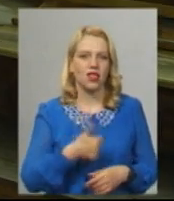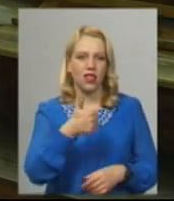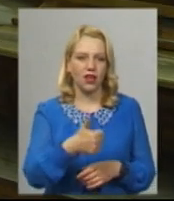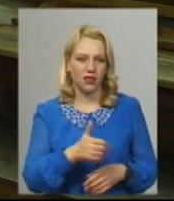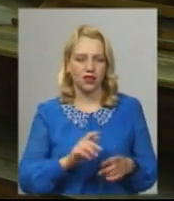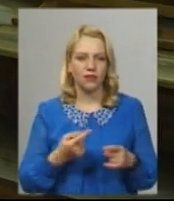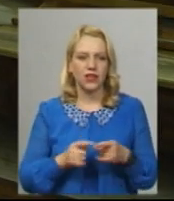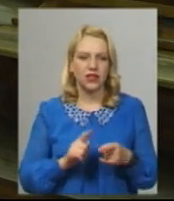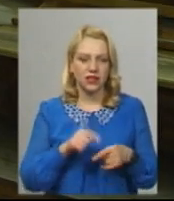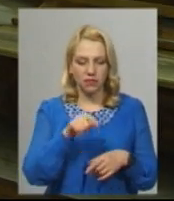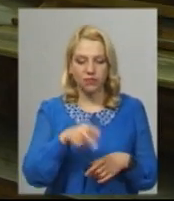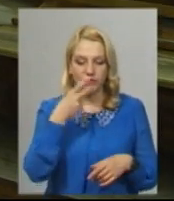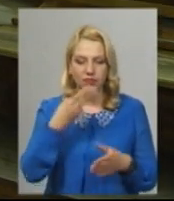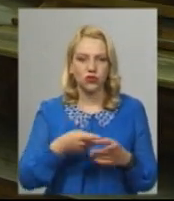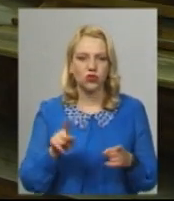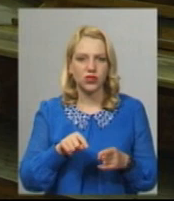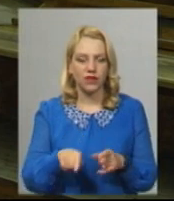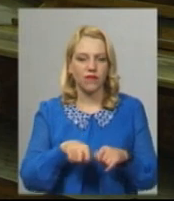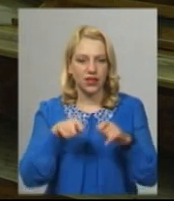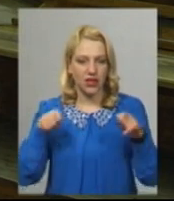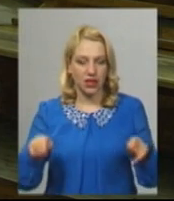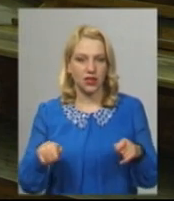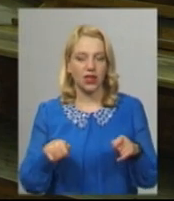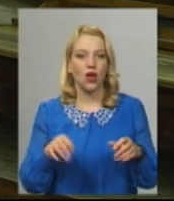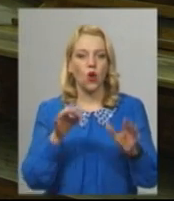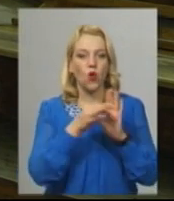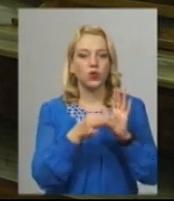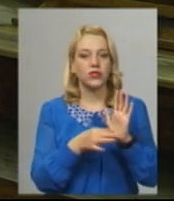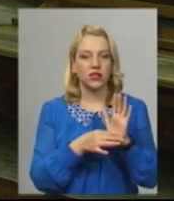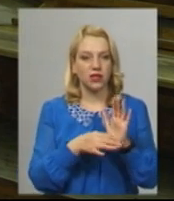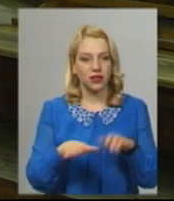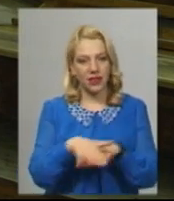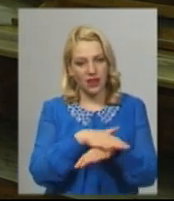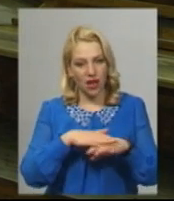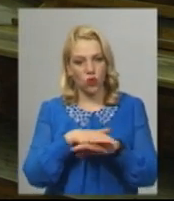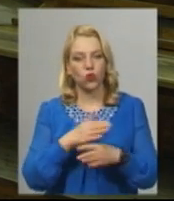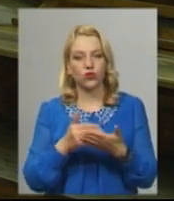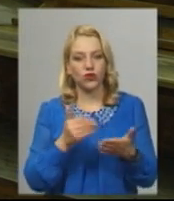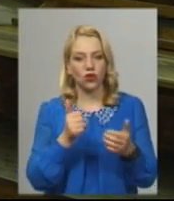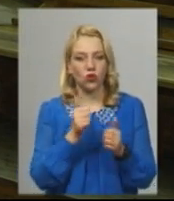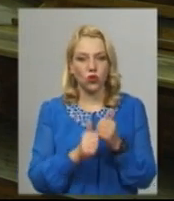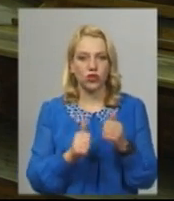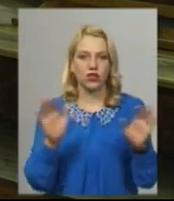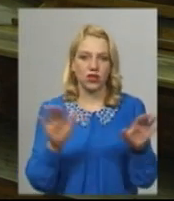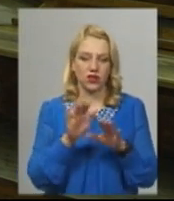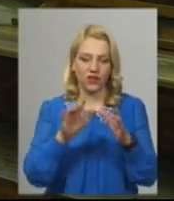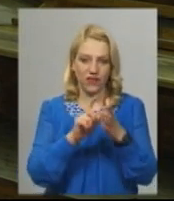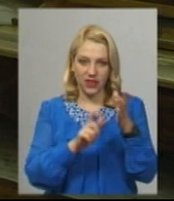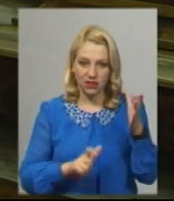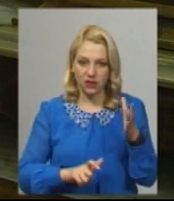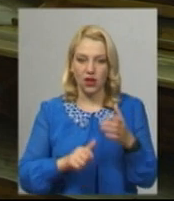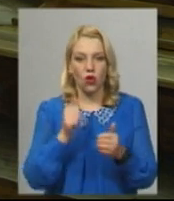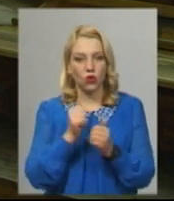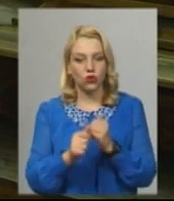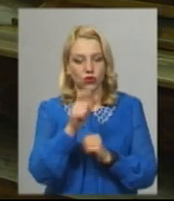В World Folk Vision ви побачите, що це відкрите оцінювання народу За кожний твір кожному